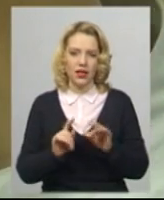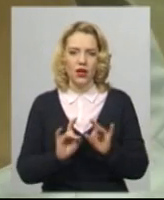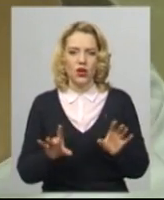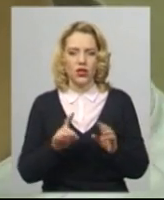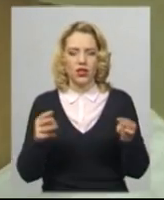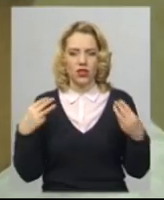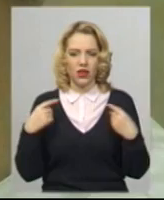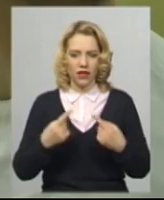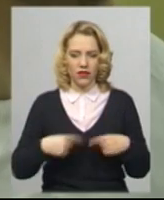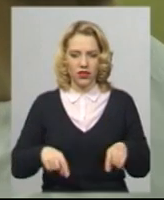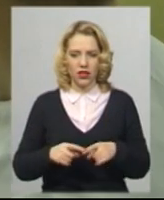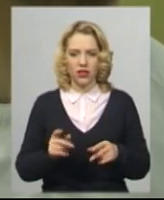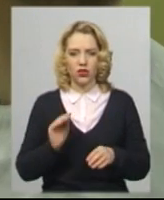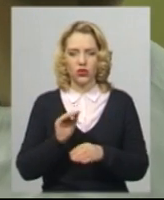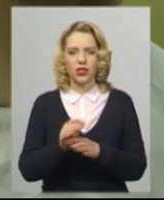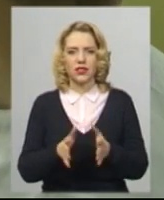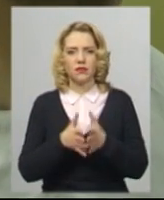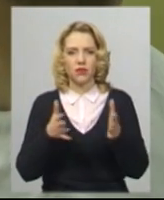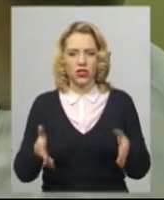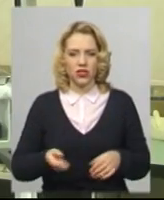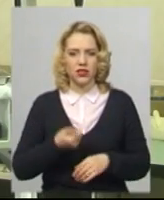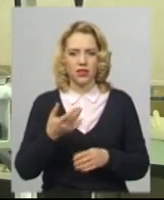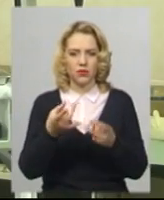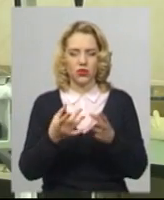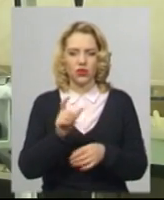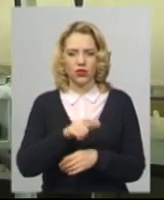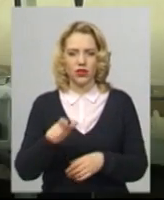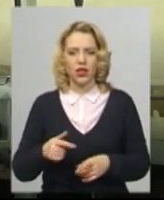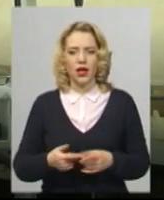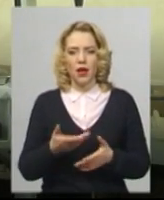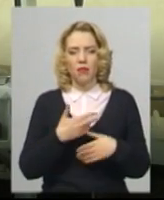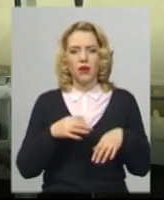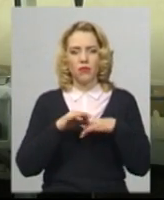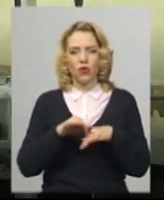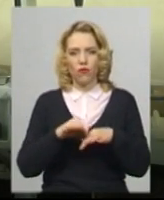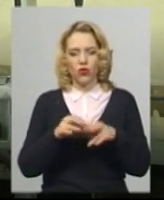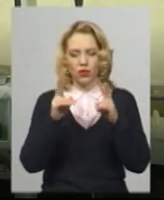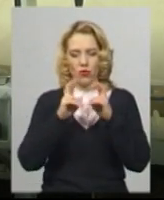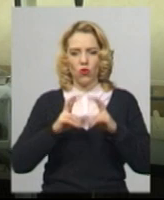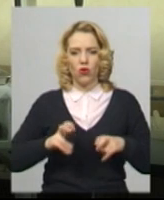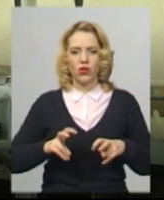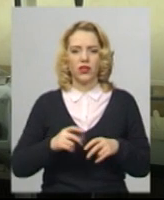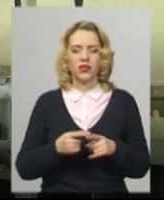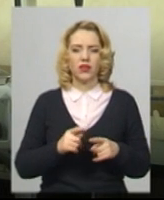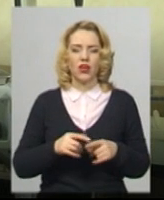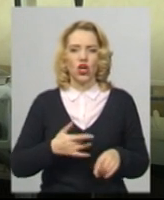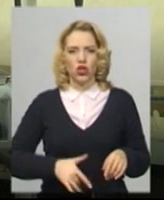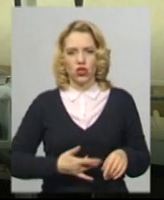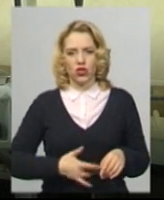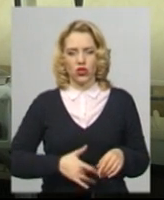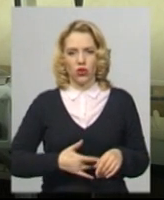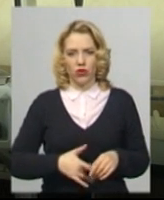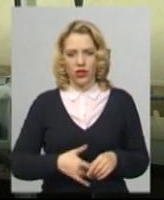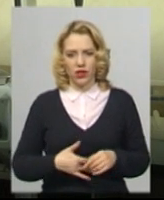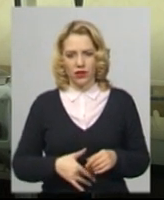Сергій Куниця. Додає, збільшилась кількість цивільних пацієнтів. Ми проводимо огляди верхніх відділів шлунково-кишкового